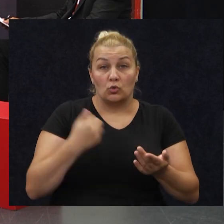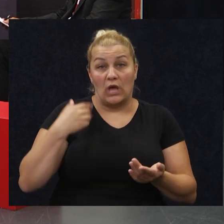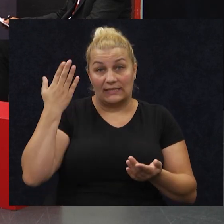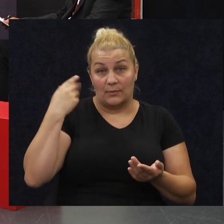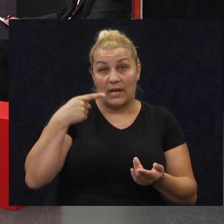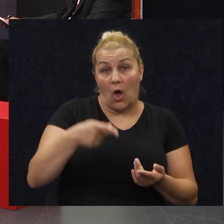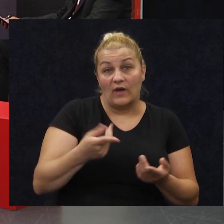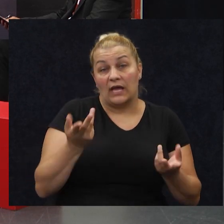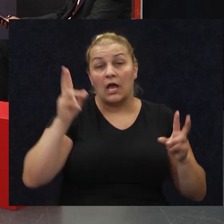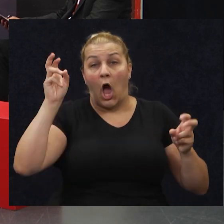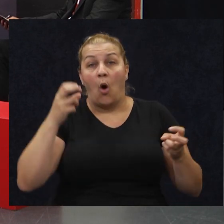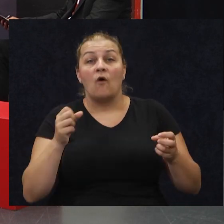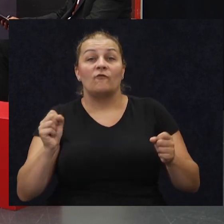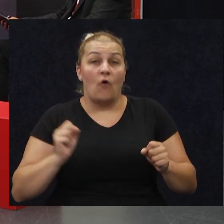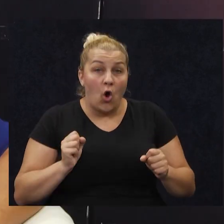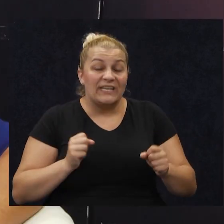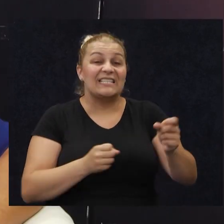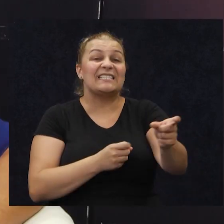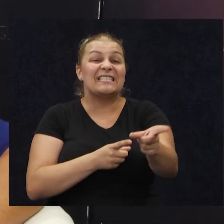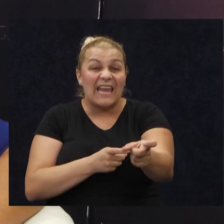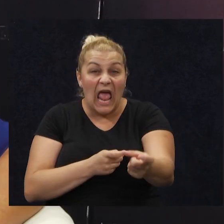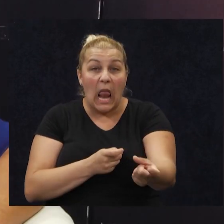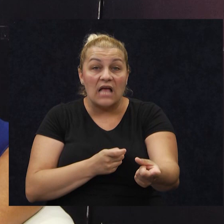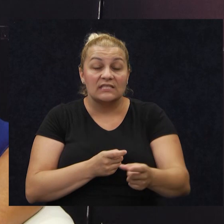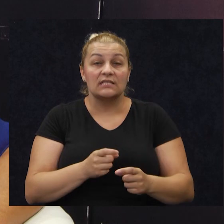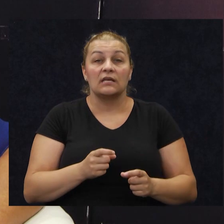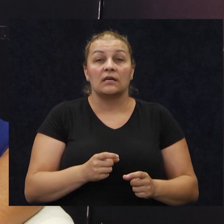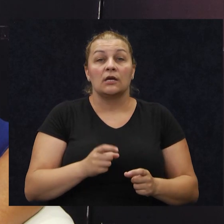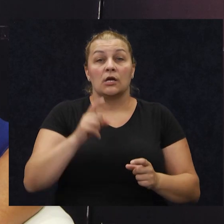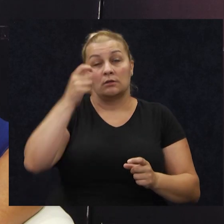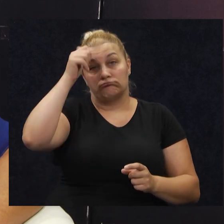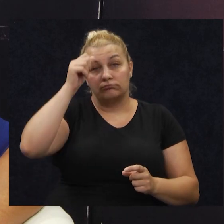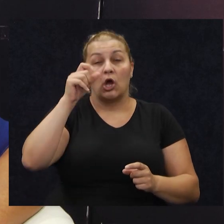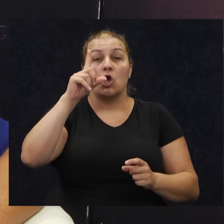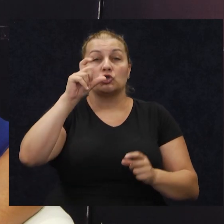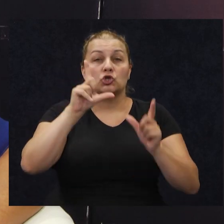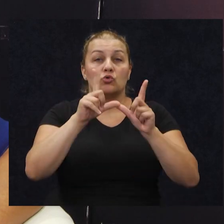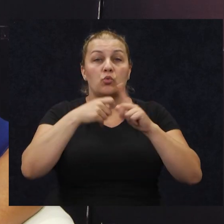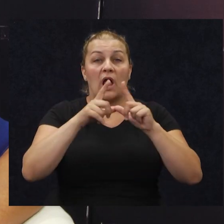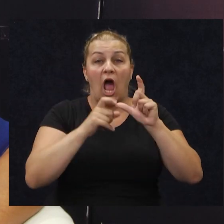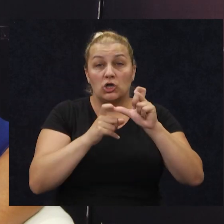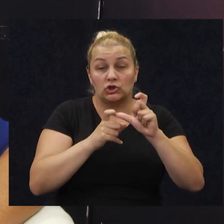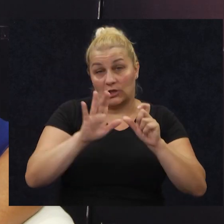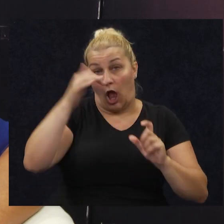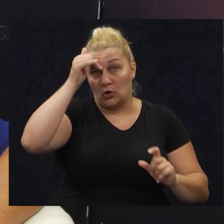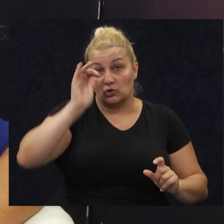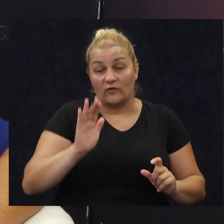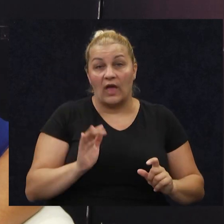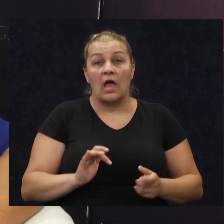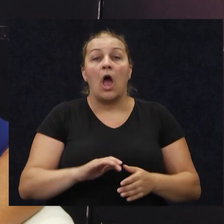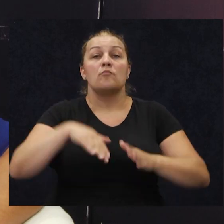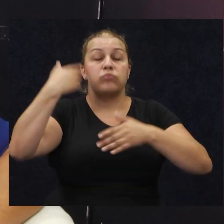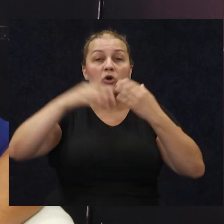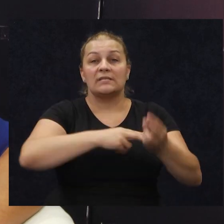taj neki kao vojnik, strijelac, popularno zvani čukaš, da bi poslije nekoga vrimena prešla u